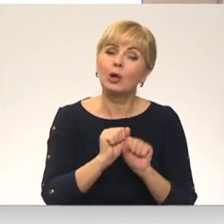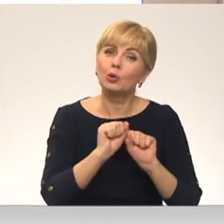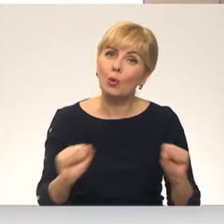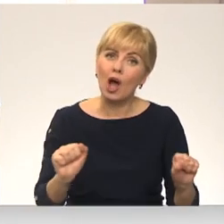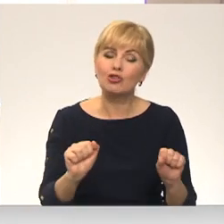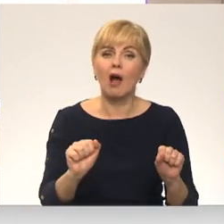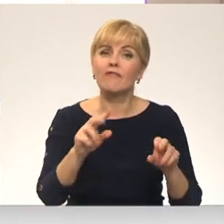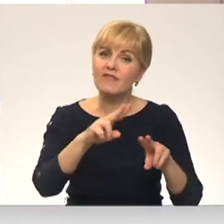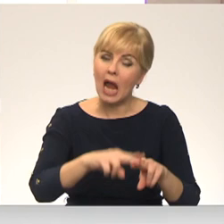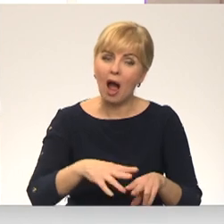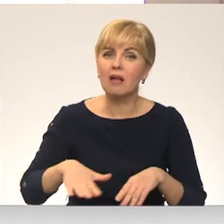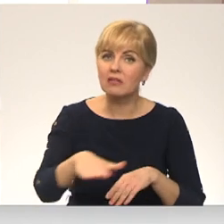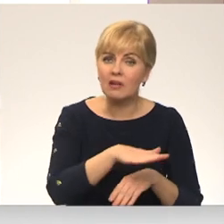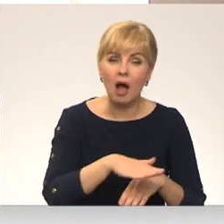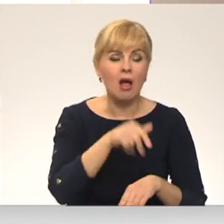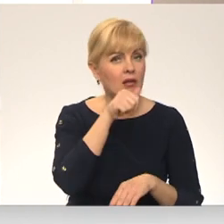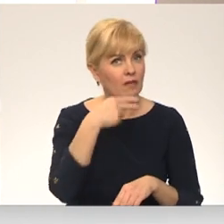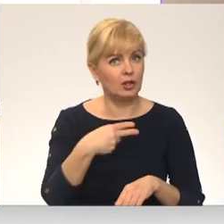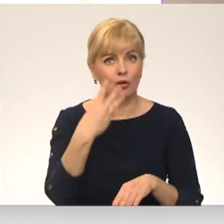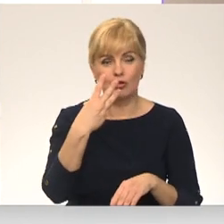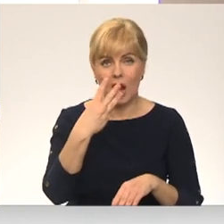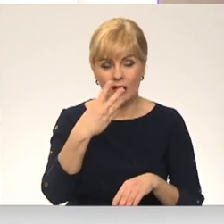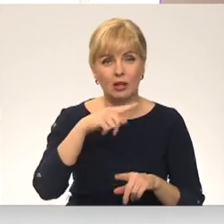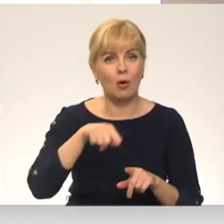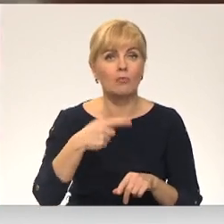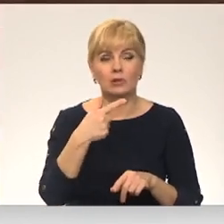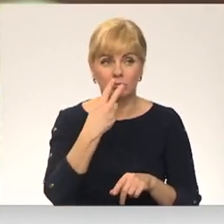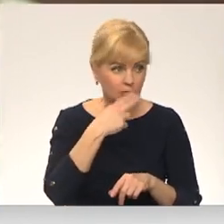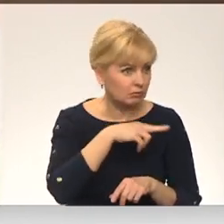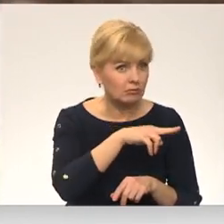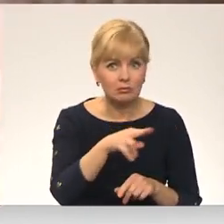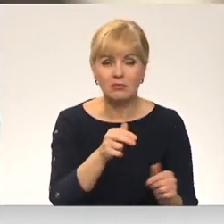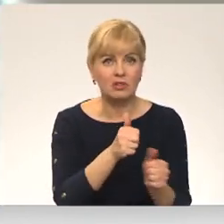jo nav iespējams 24 setiņi skatīties uz viņām.